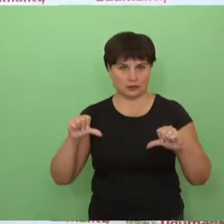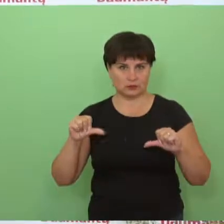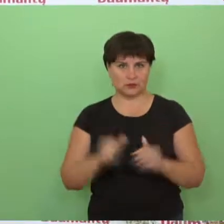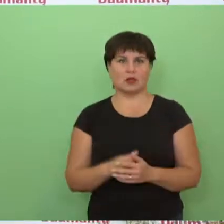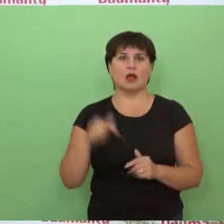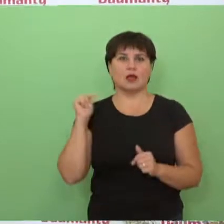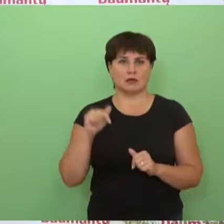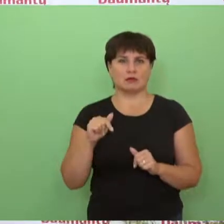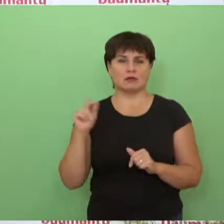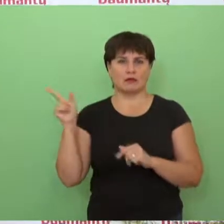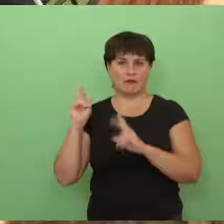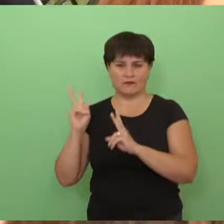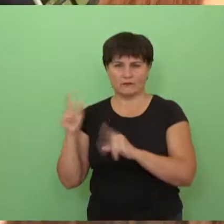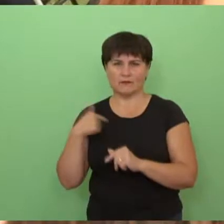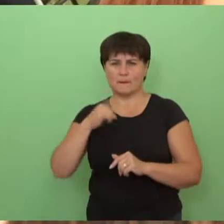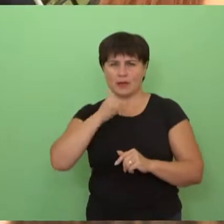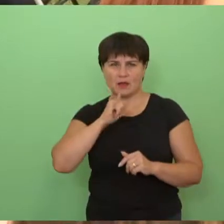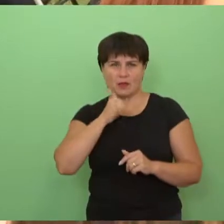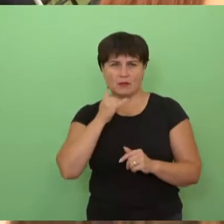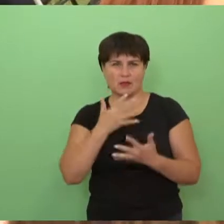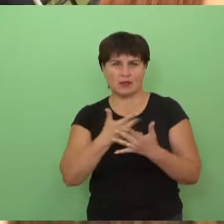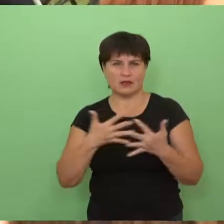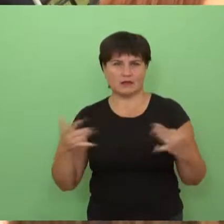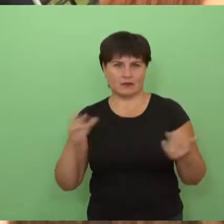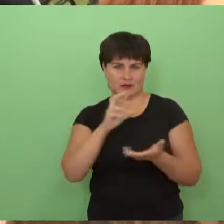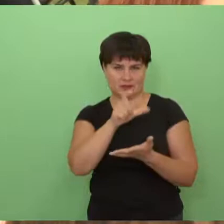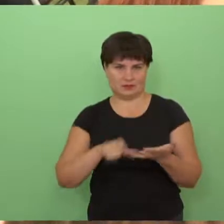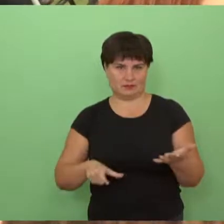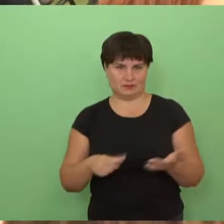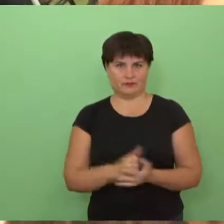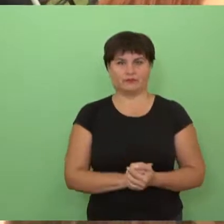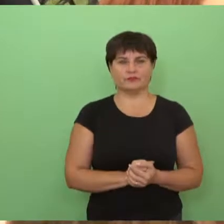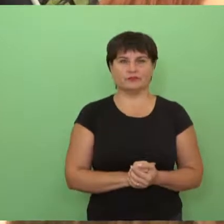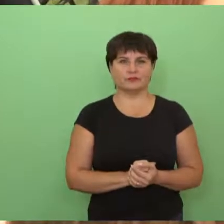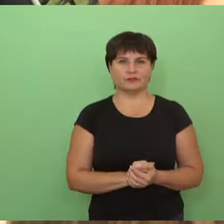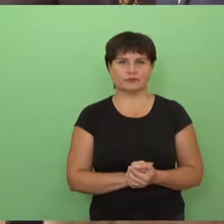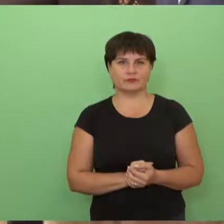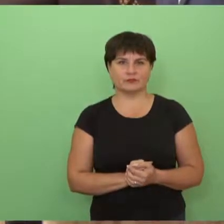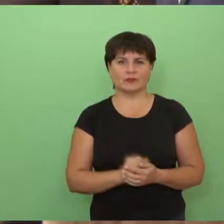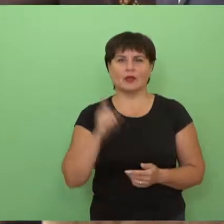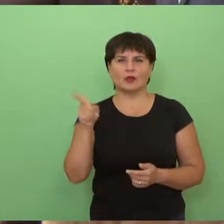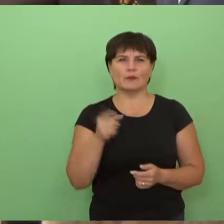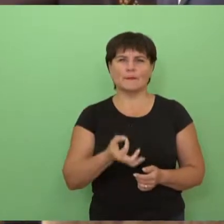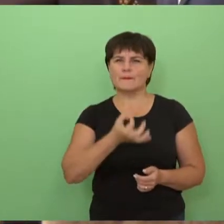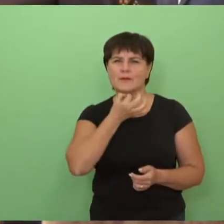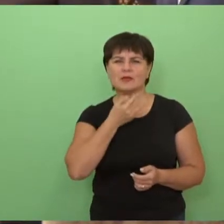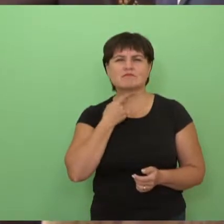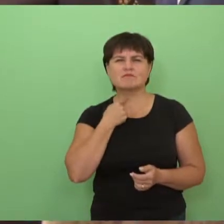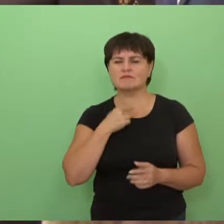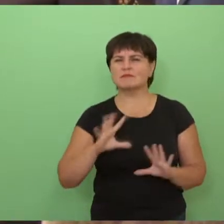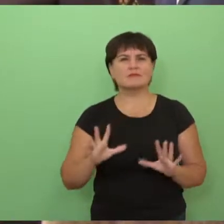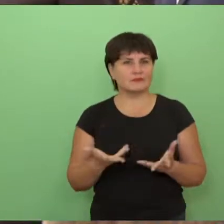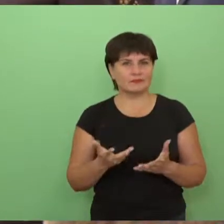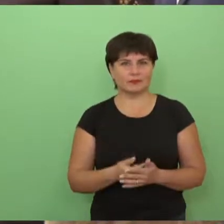visą laiką, per tą laiką, visą laiką bandžiau ten visokis variantus. Toks mėgstamiausias jūsų